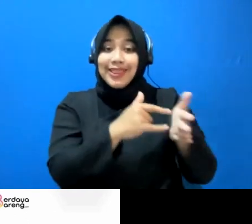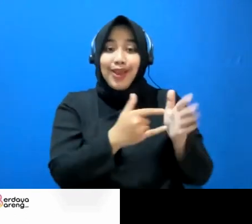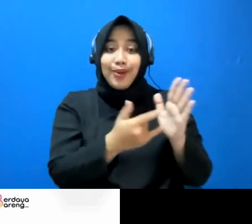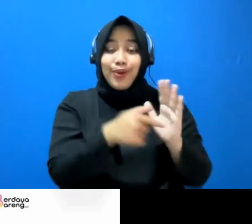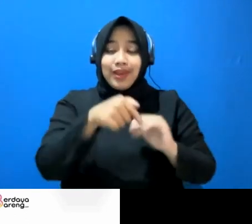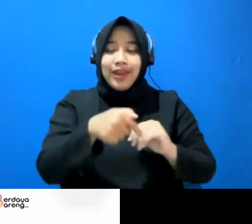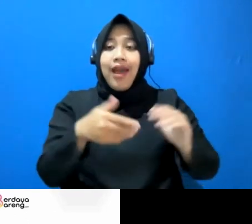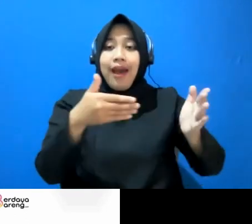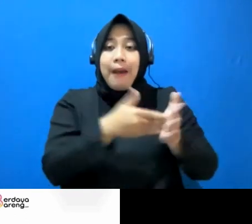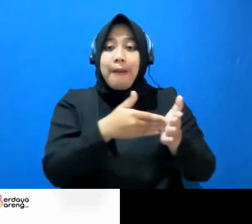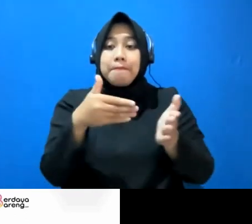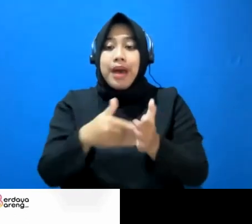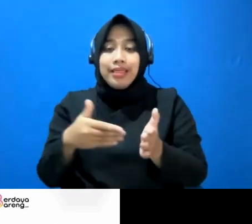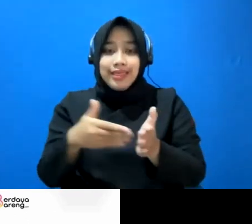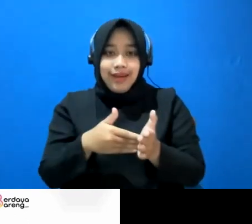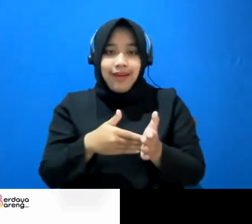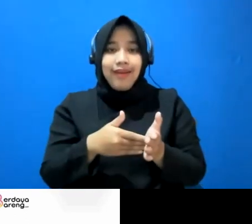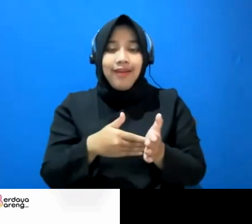hambatan-hambatan yang selama